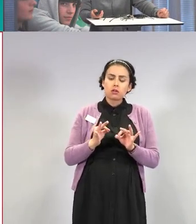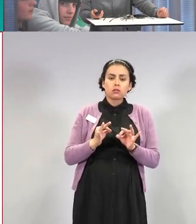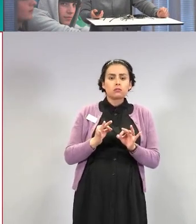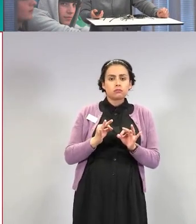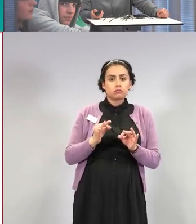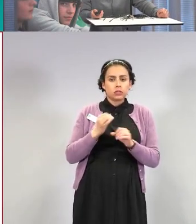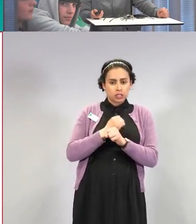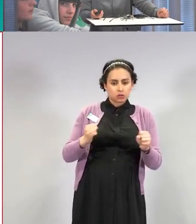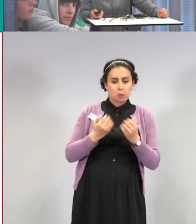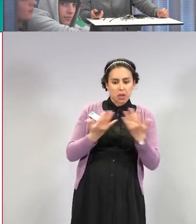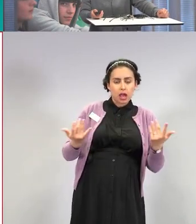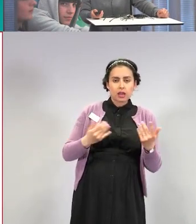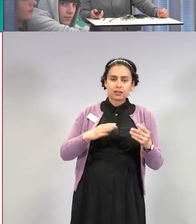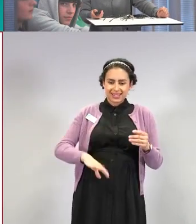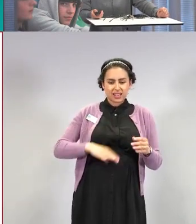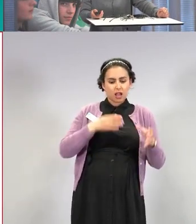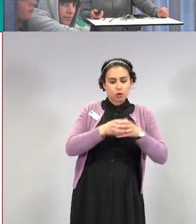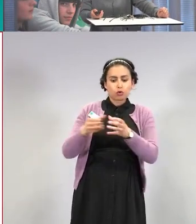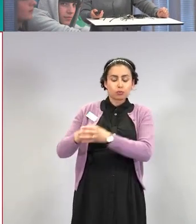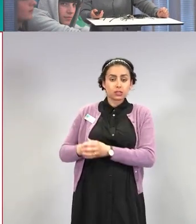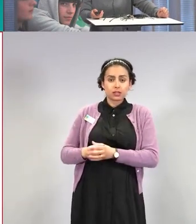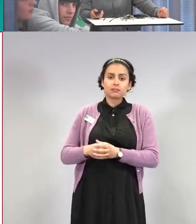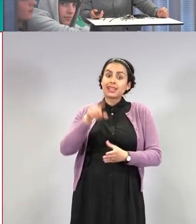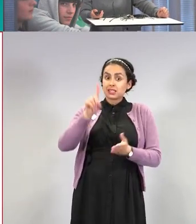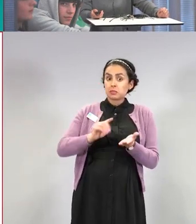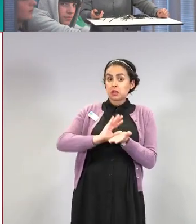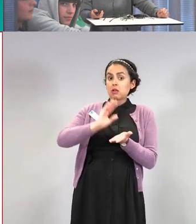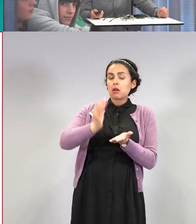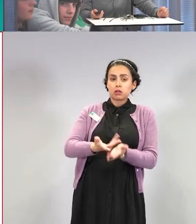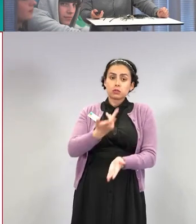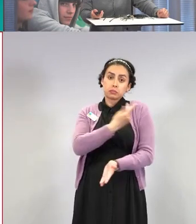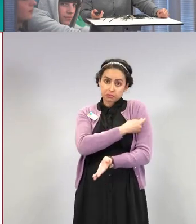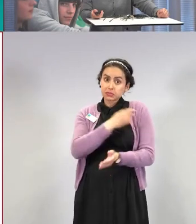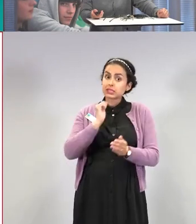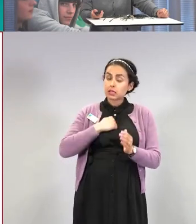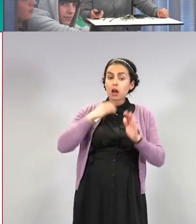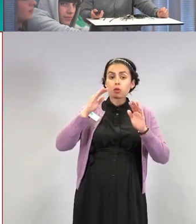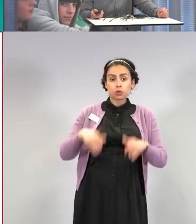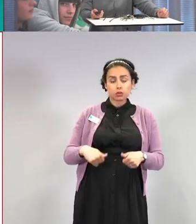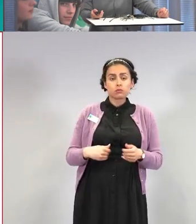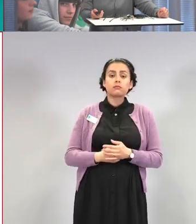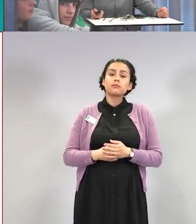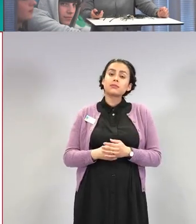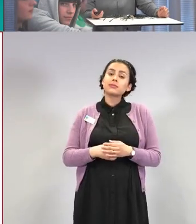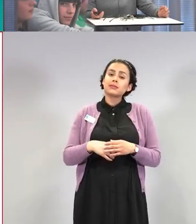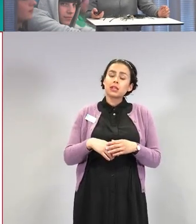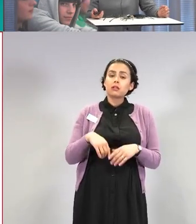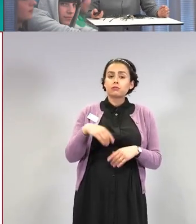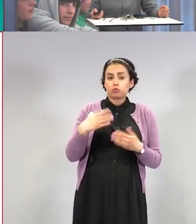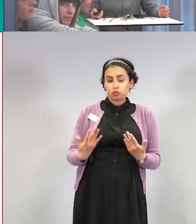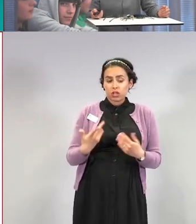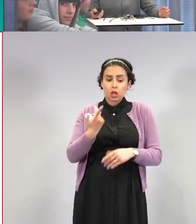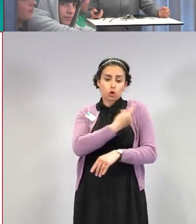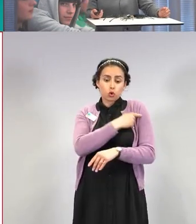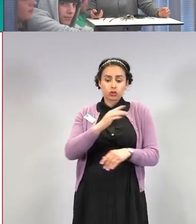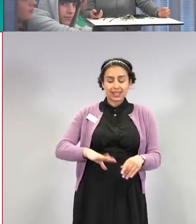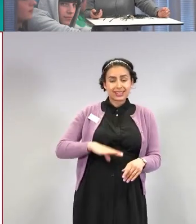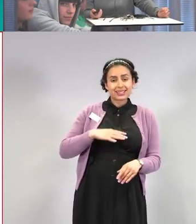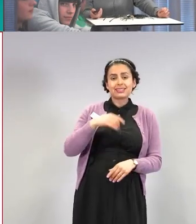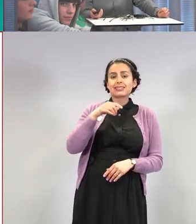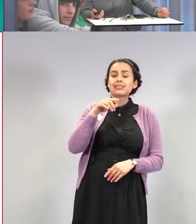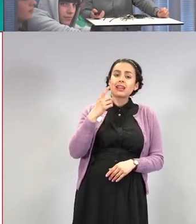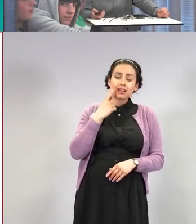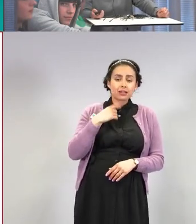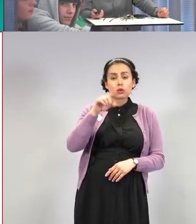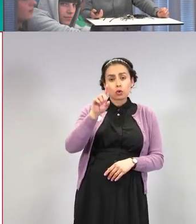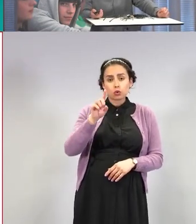ensimmäisen annoksen. Kaiken kaikkiaan rokotusikäisistä joka kolmas on Suomessa nyt saanut ensimmäisen